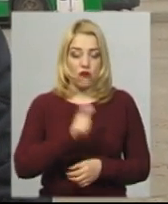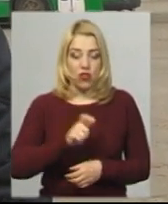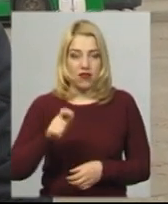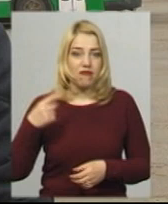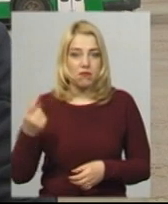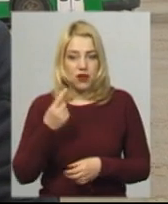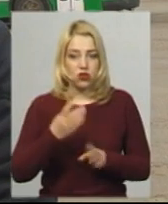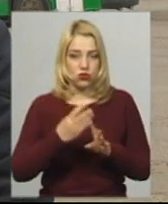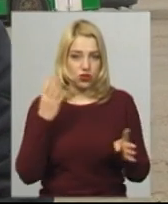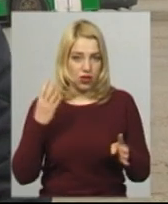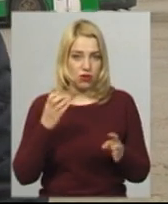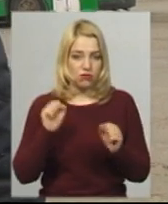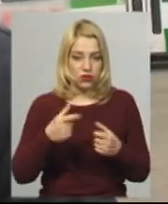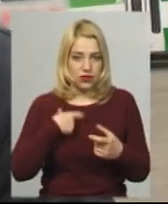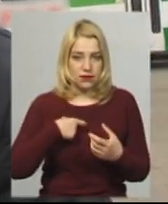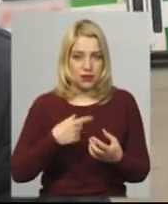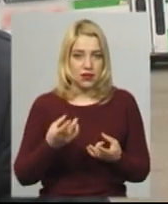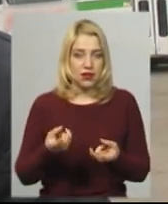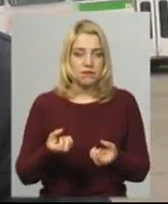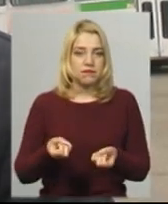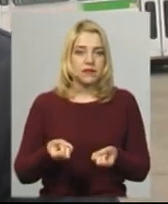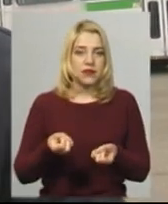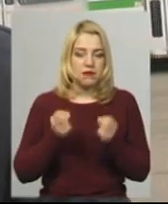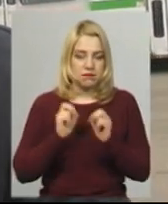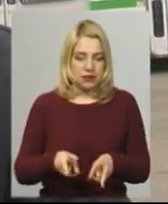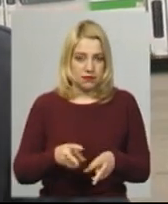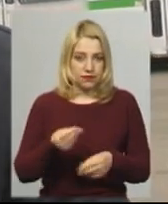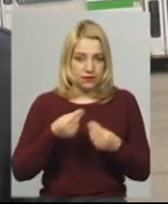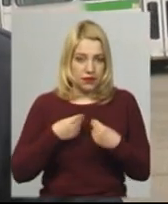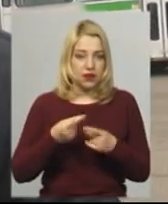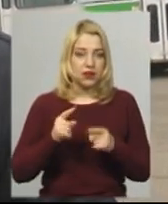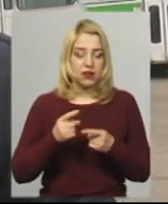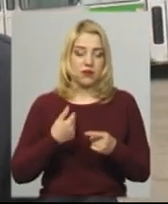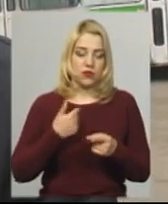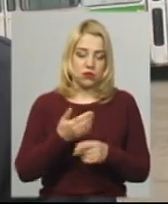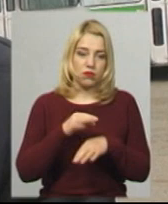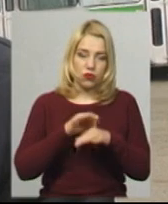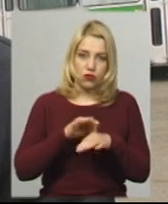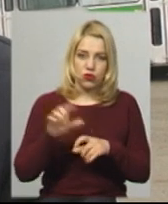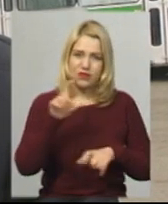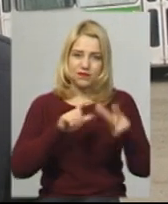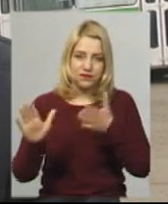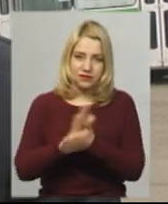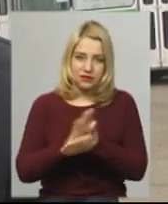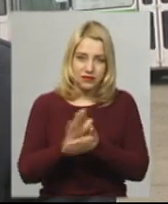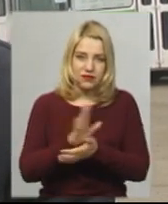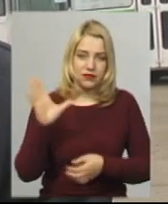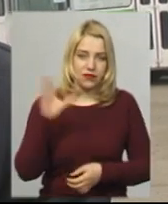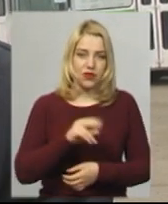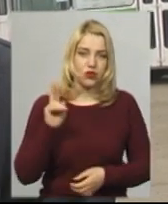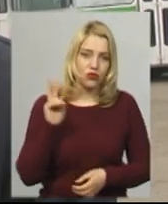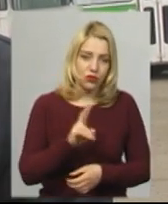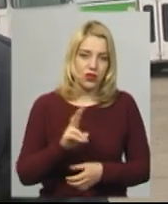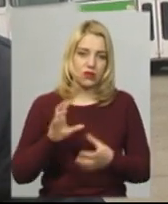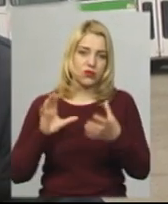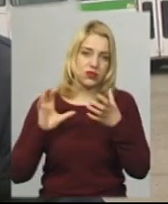наражають себе на небезпеку. Не один раз на день проводимо дезінфекцію наших транспортних засобів і